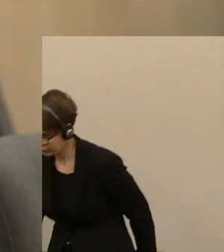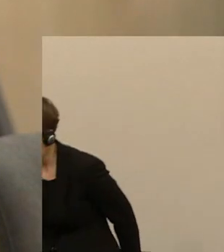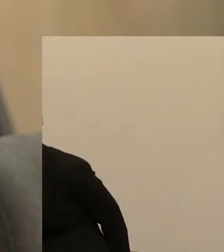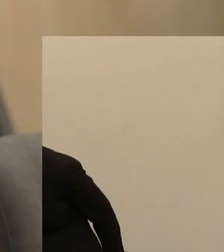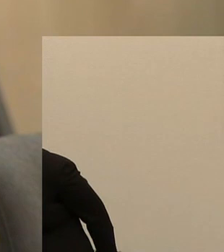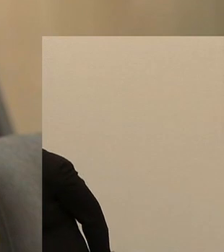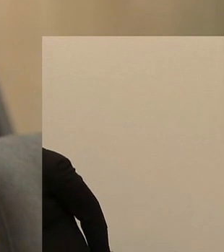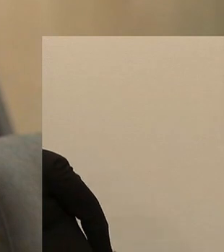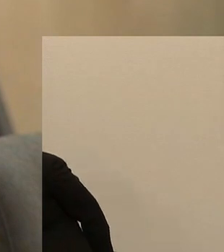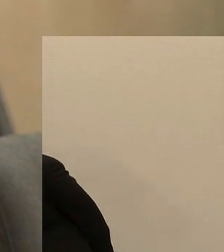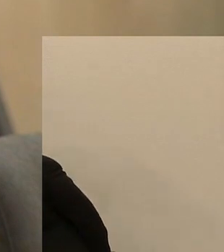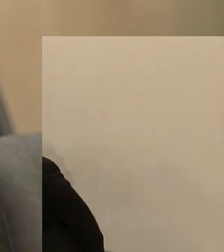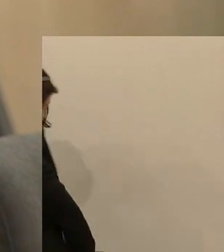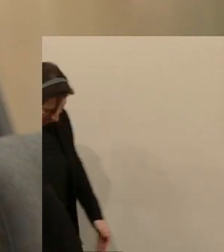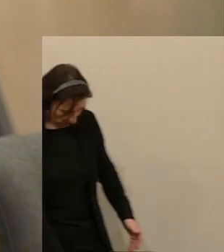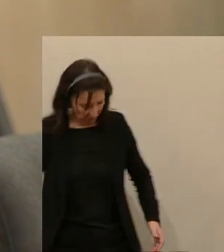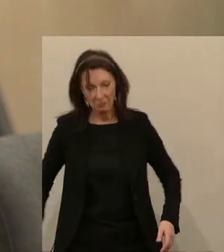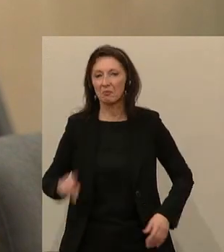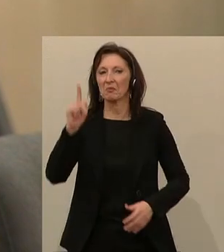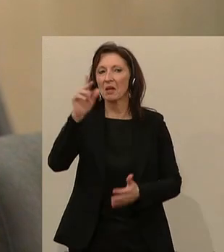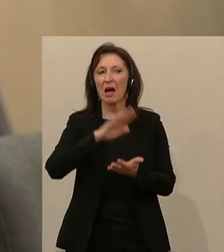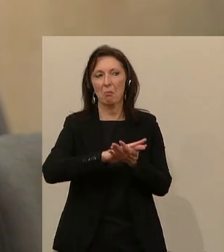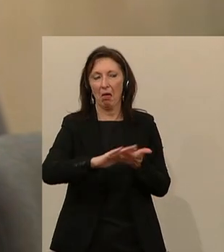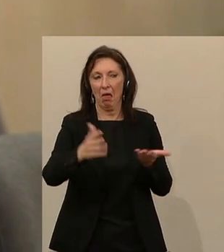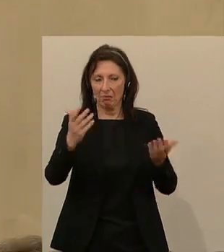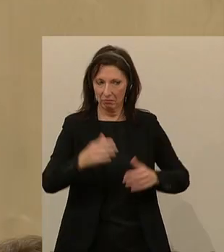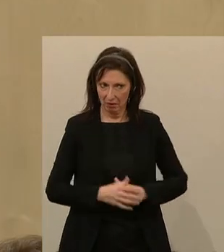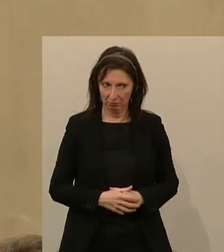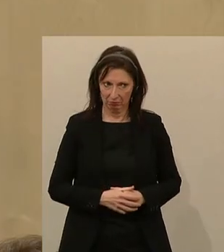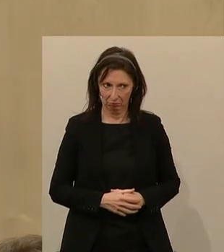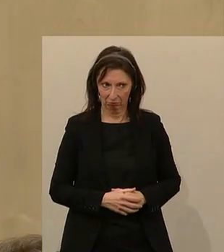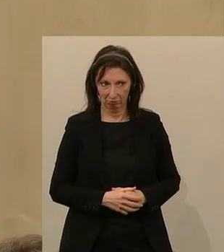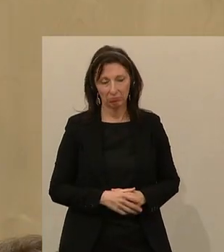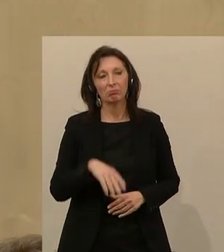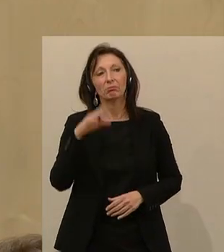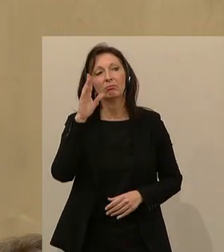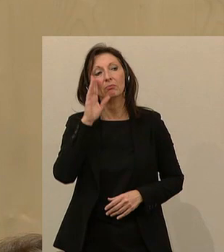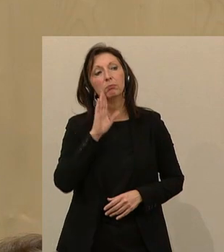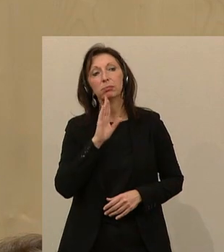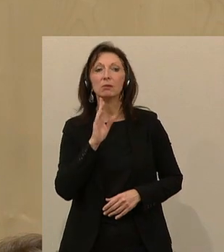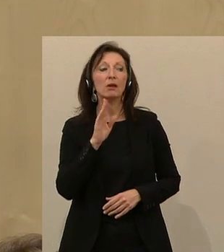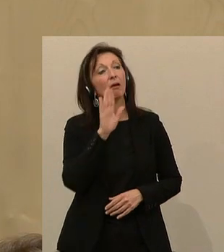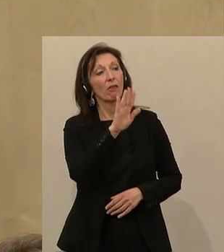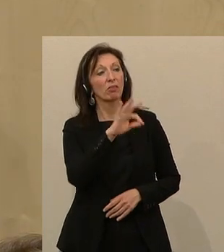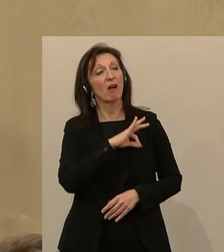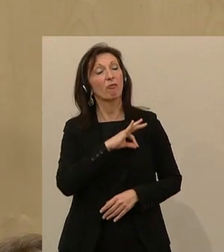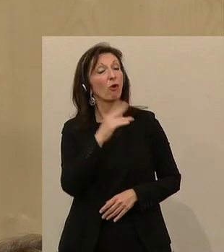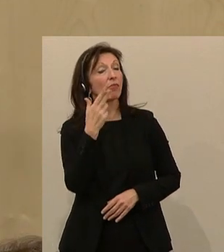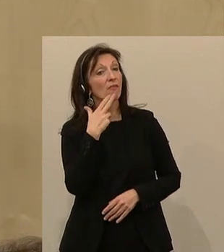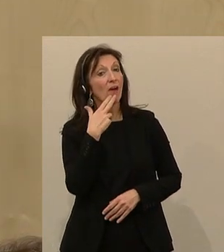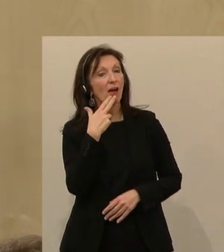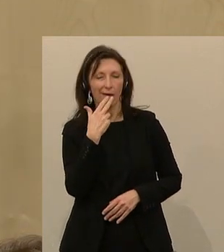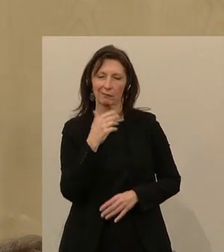Aber es ist ja ganz einfach. Zeig mir deine Freunde und ich weiß, wer du bist. Und das ist die Frau Le Pen.